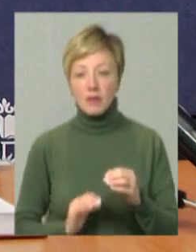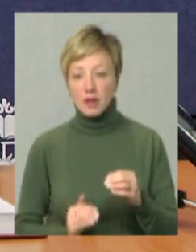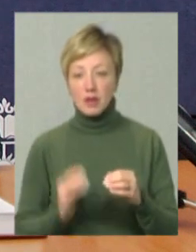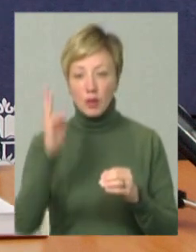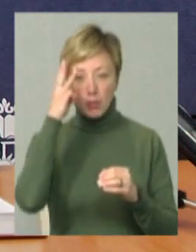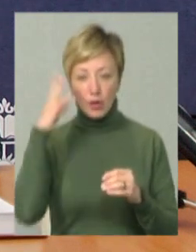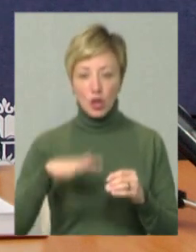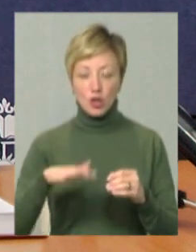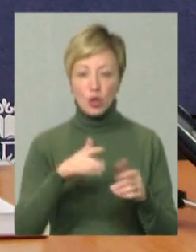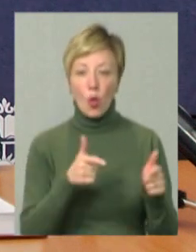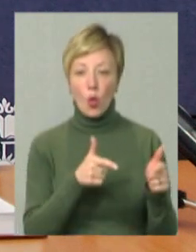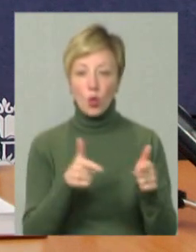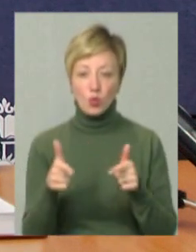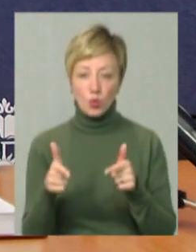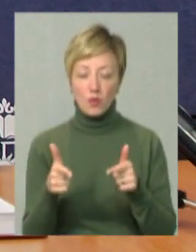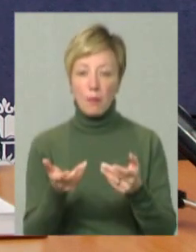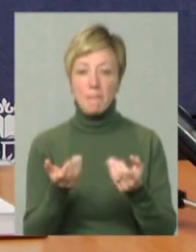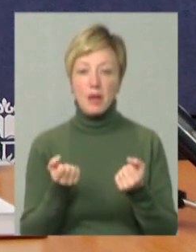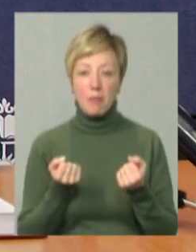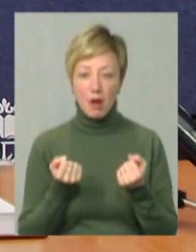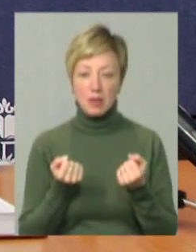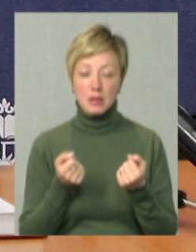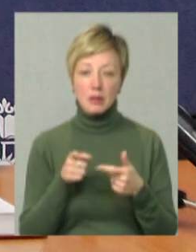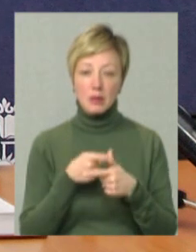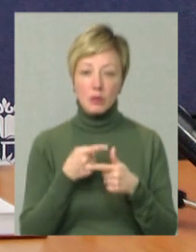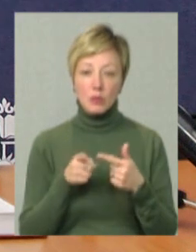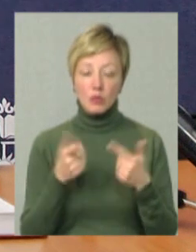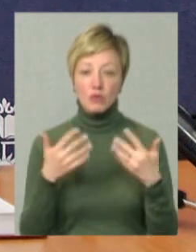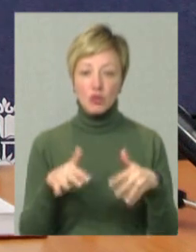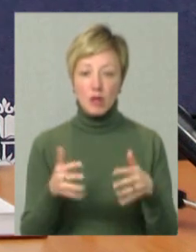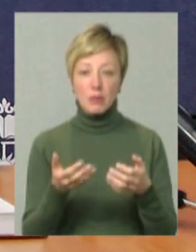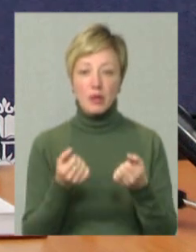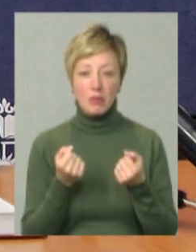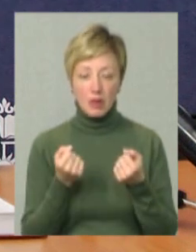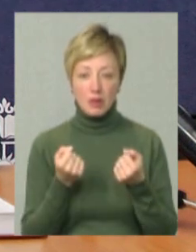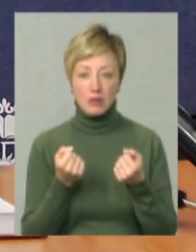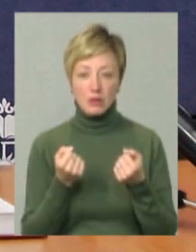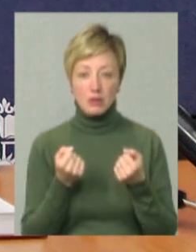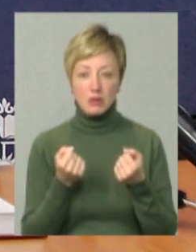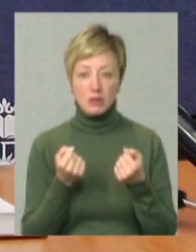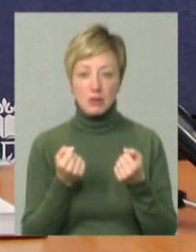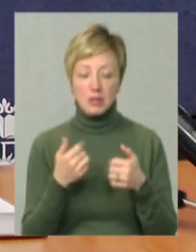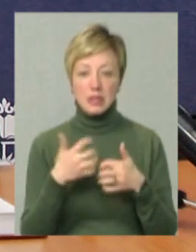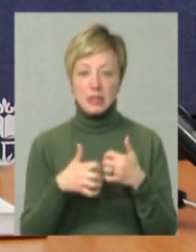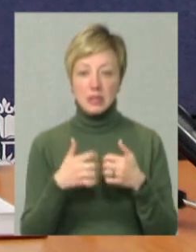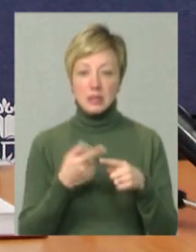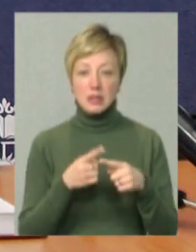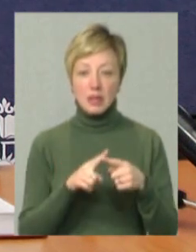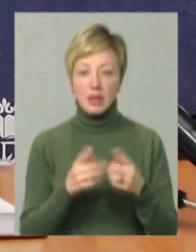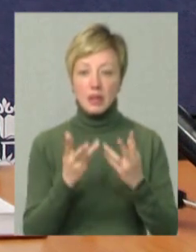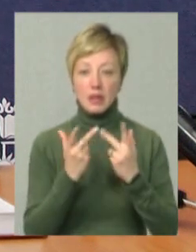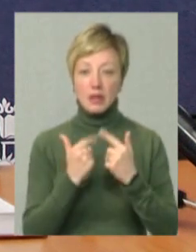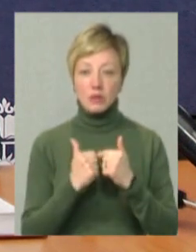Хмельниччини, які готові приймати або які вже приймають серед цієї